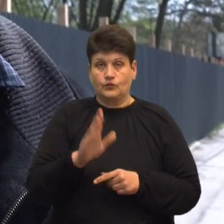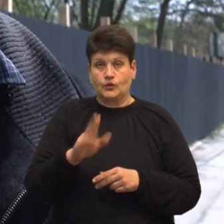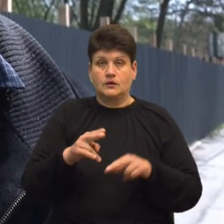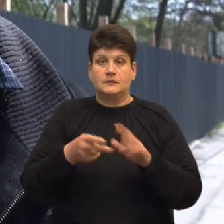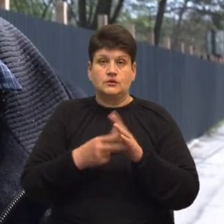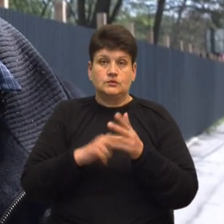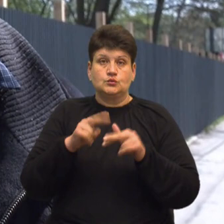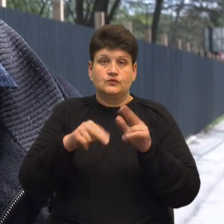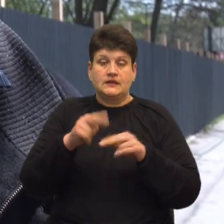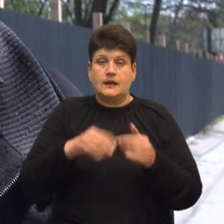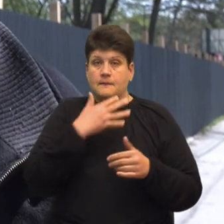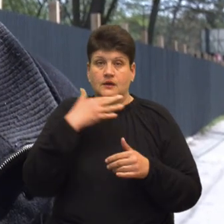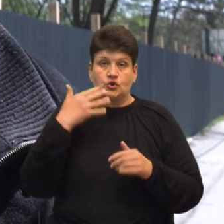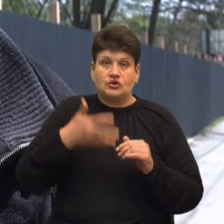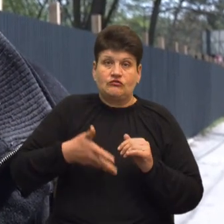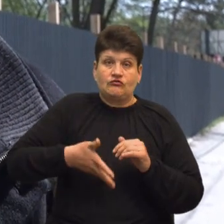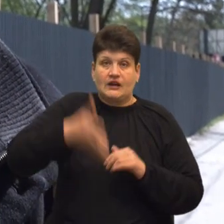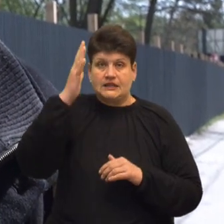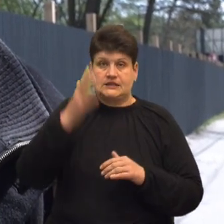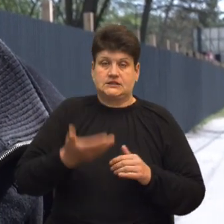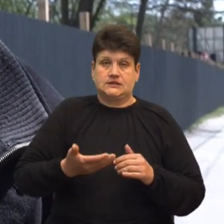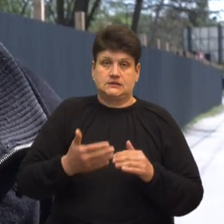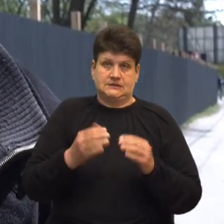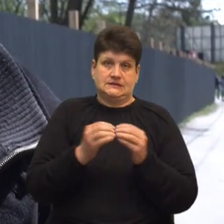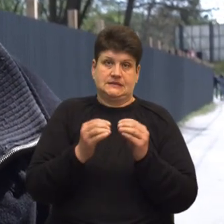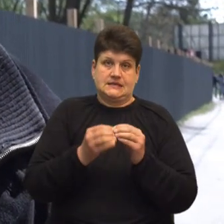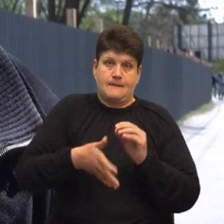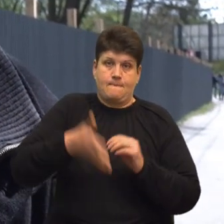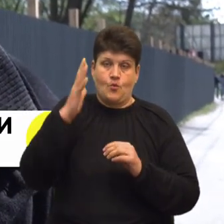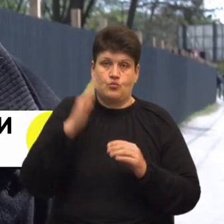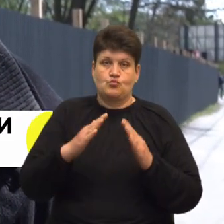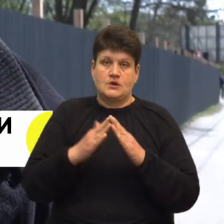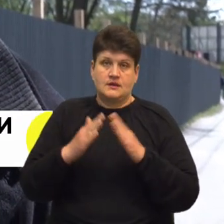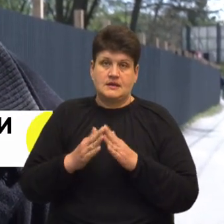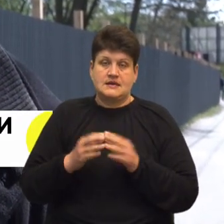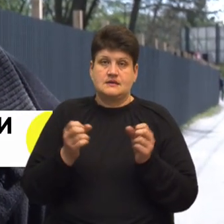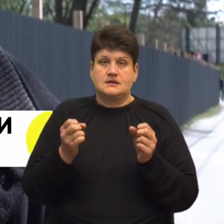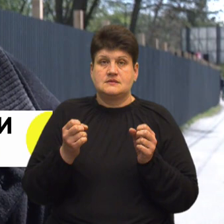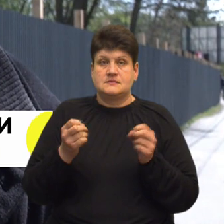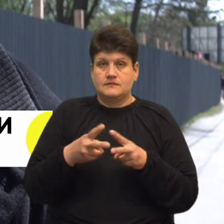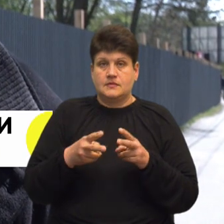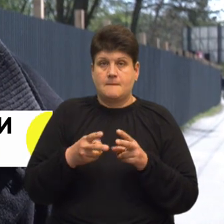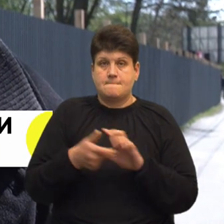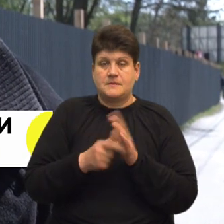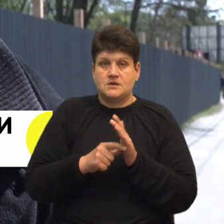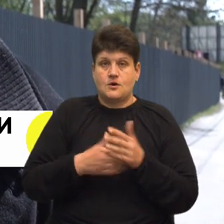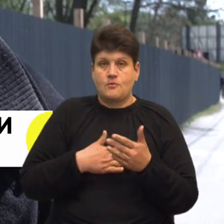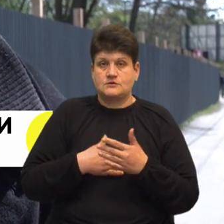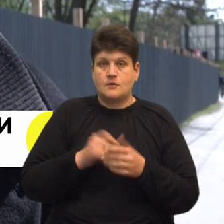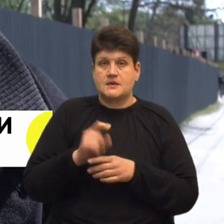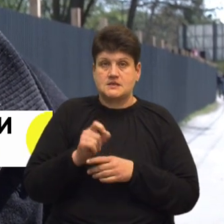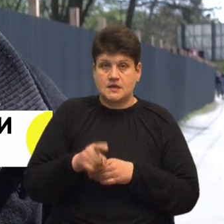будинок, 10 поверхів із будованими приміщеннями громадського призначення. Будується земельна ділянка,